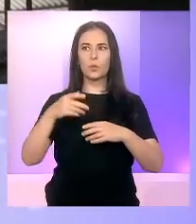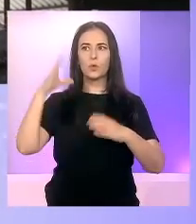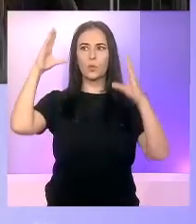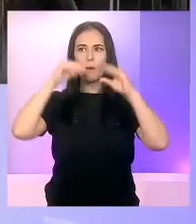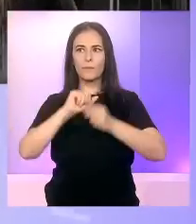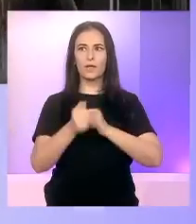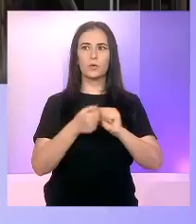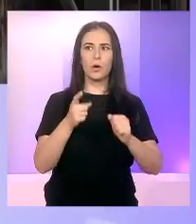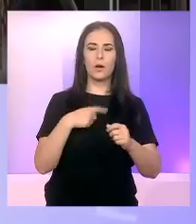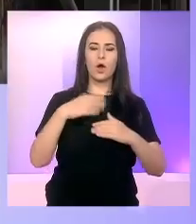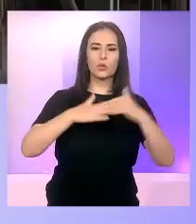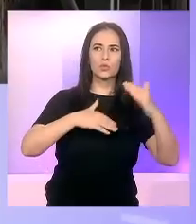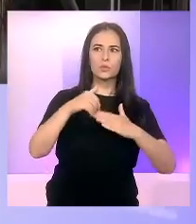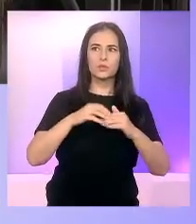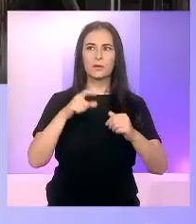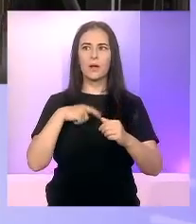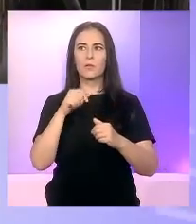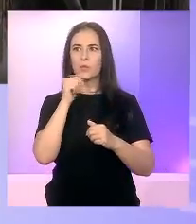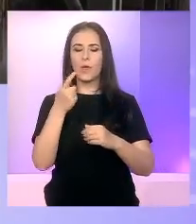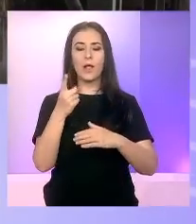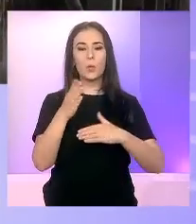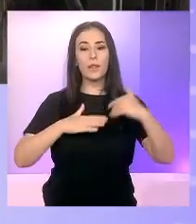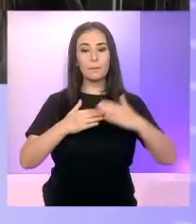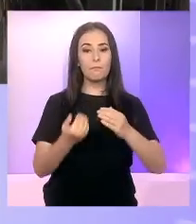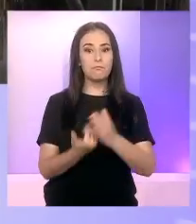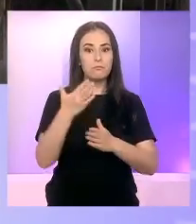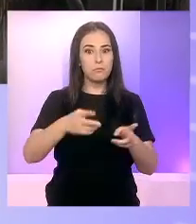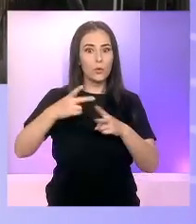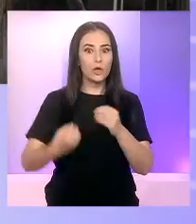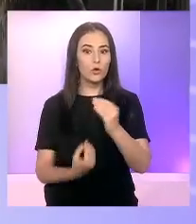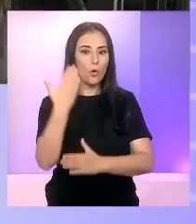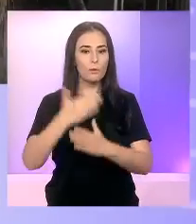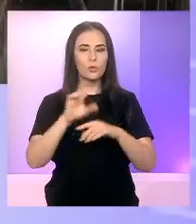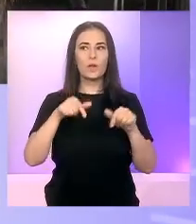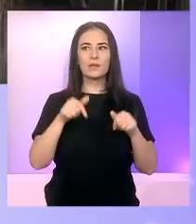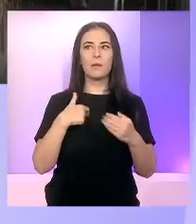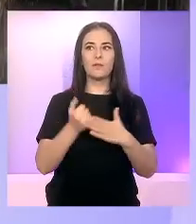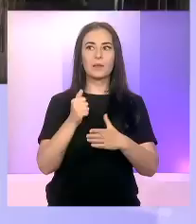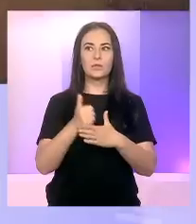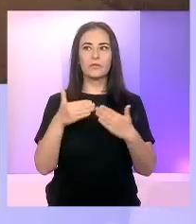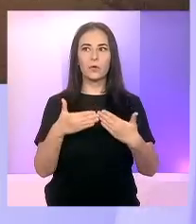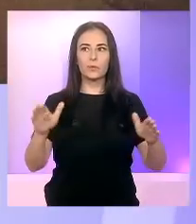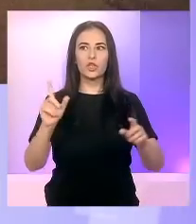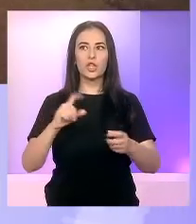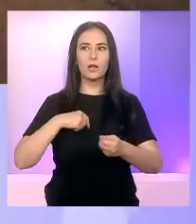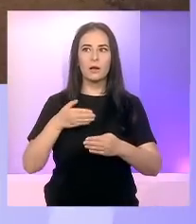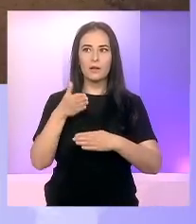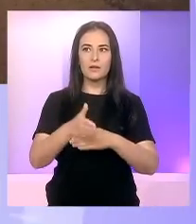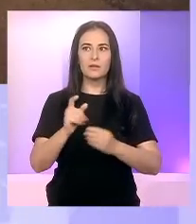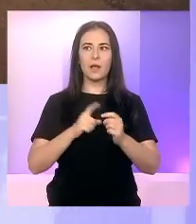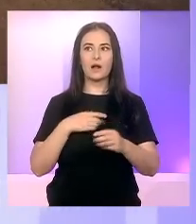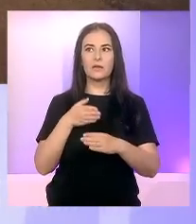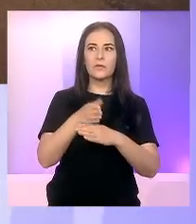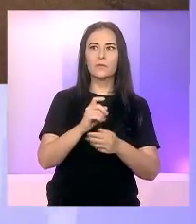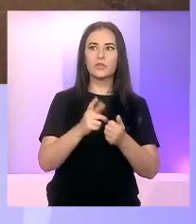Durează 3 ani construcția unui terminal nou. Și cred că statul român este cel care decide cine, cum și dacă